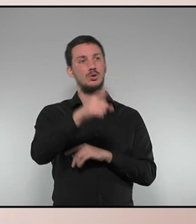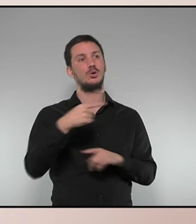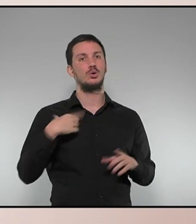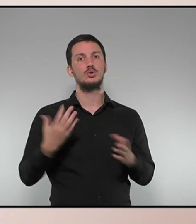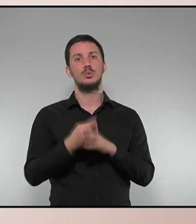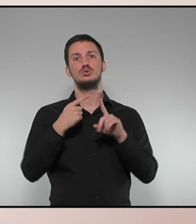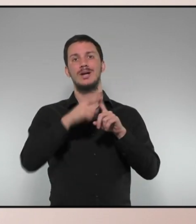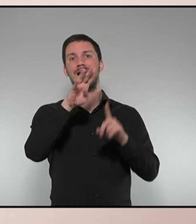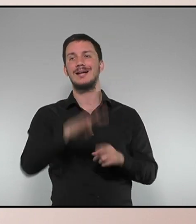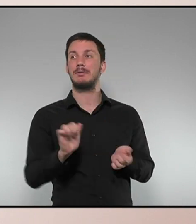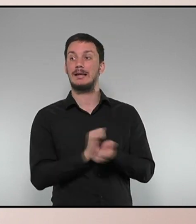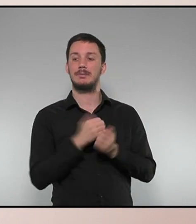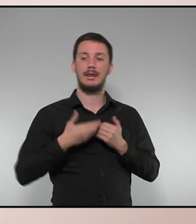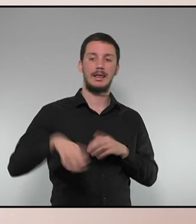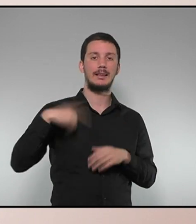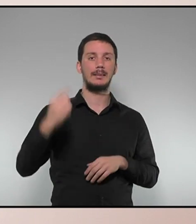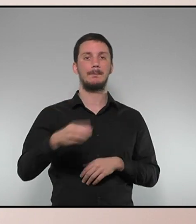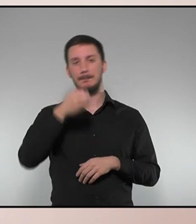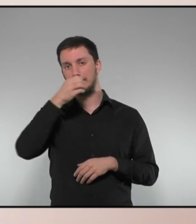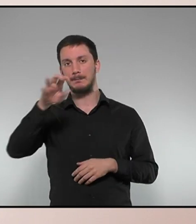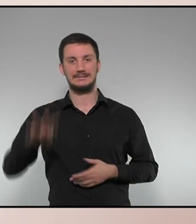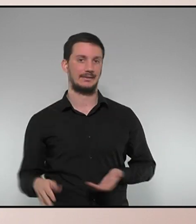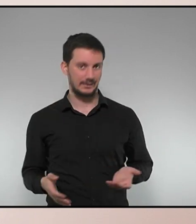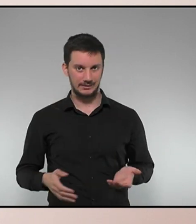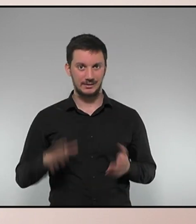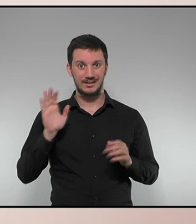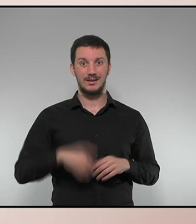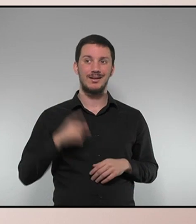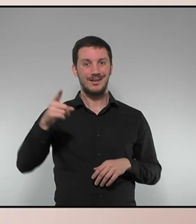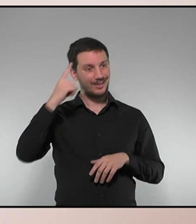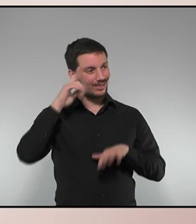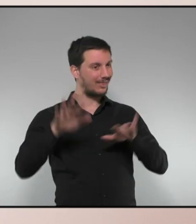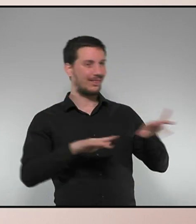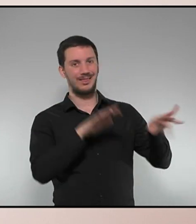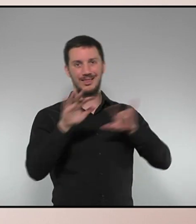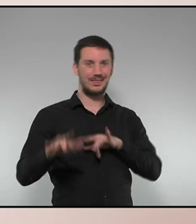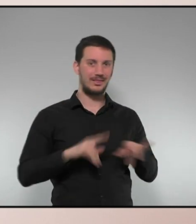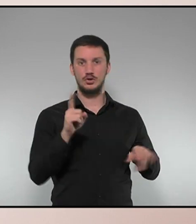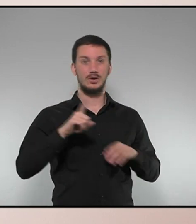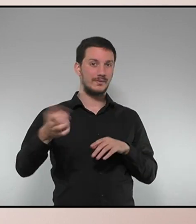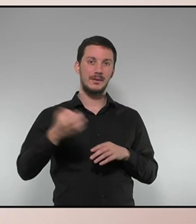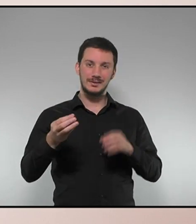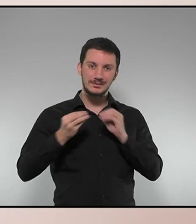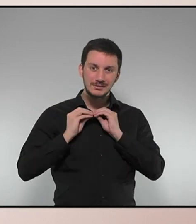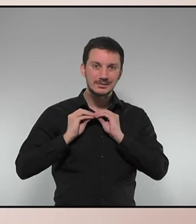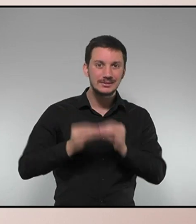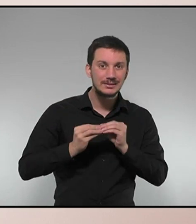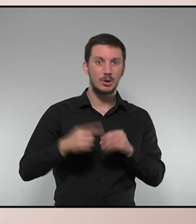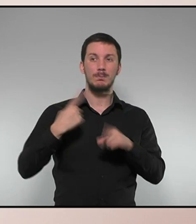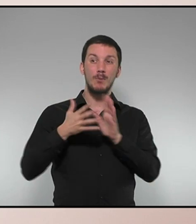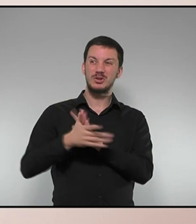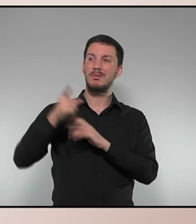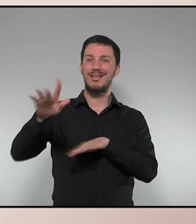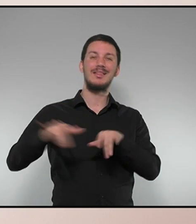del PSC i per això li demanem acaben amb el xantatge a tot un país per una carretera i comencen a executar i a posar en marxa allà